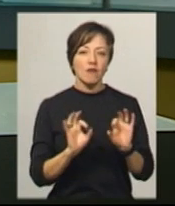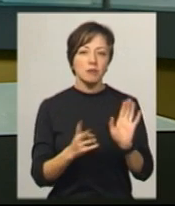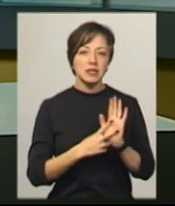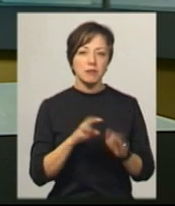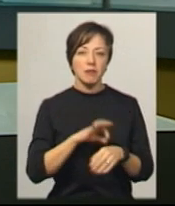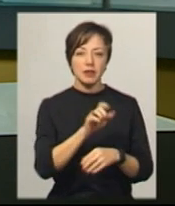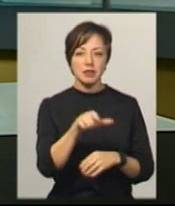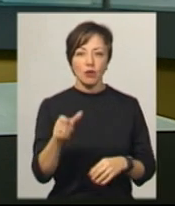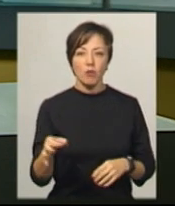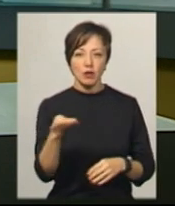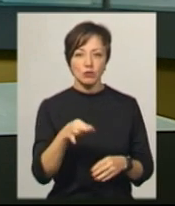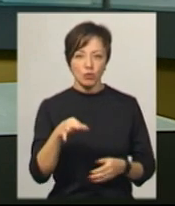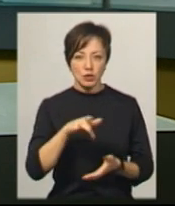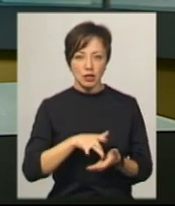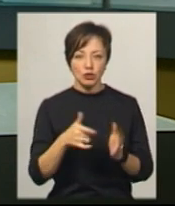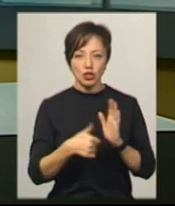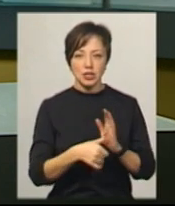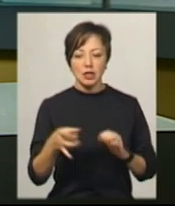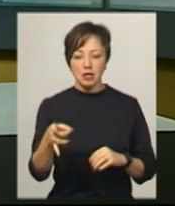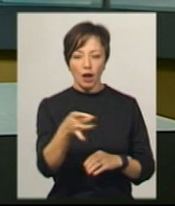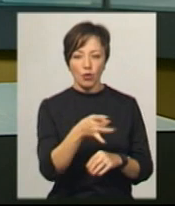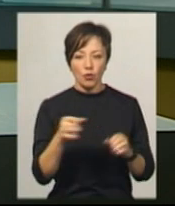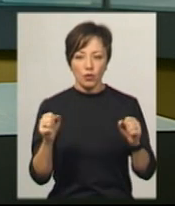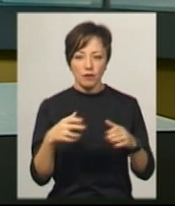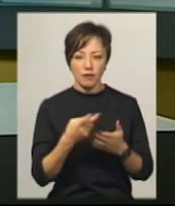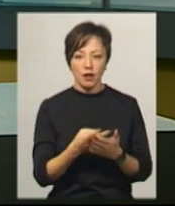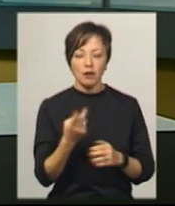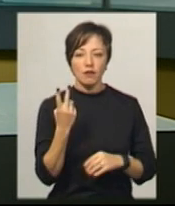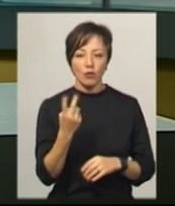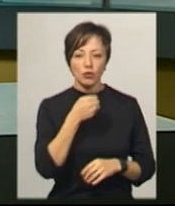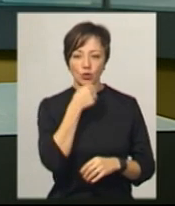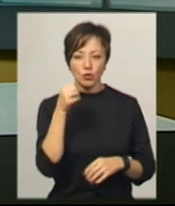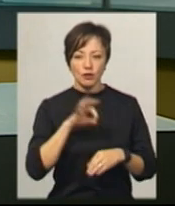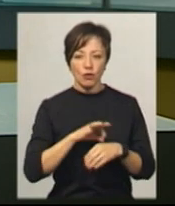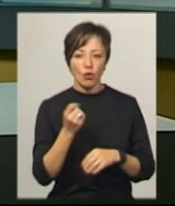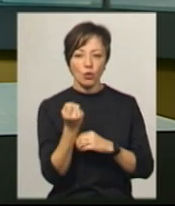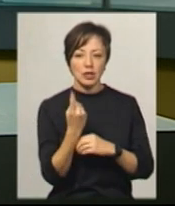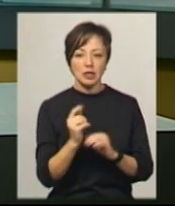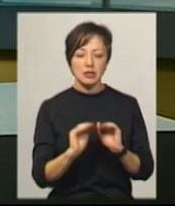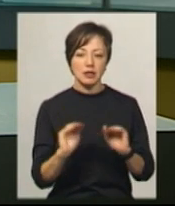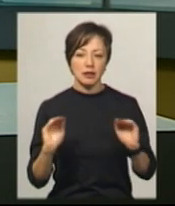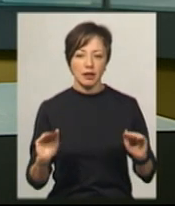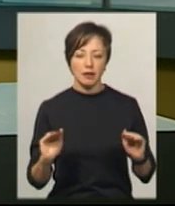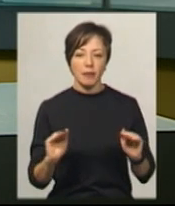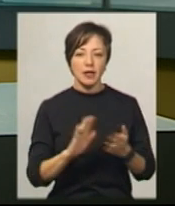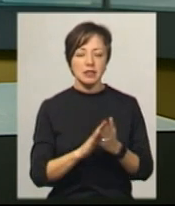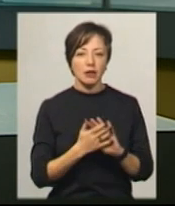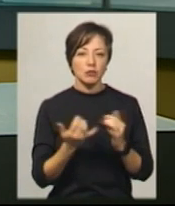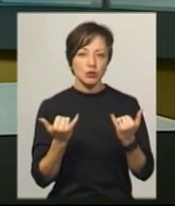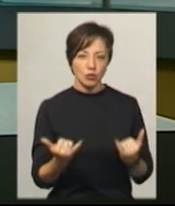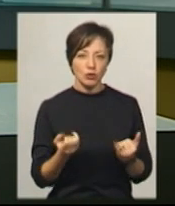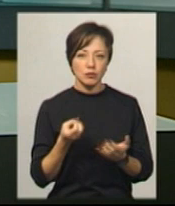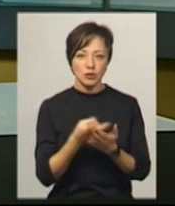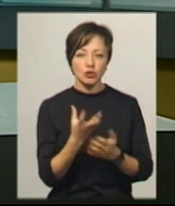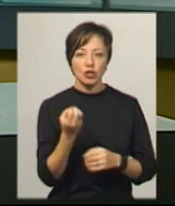сім пацієнтів з обласного центру, шість з районів. Серед них двоє дорослих хворих і одинадцятеро дітей. Станом на сьогодні